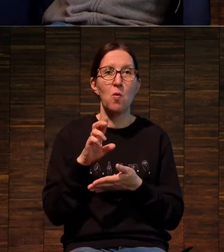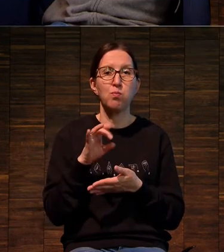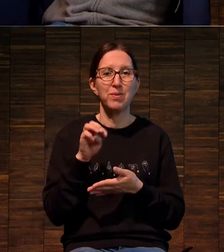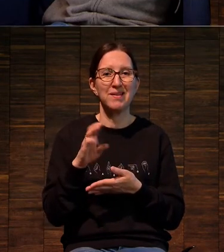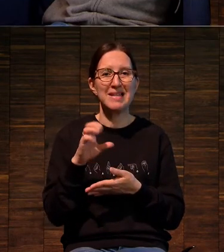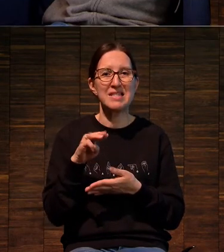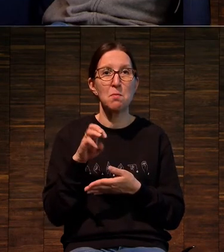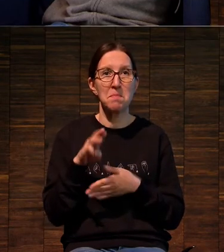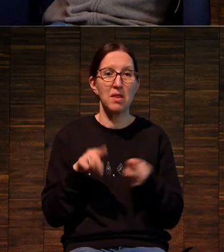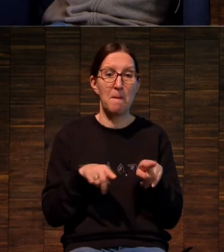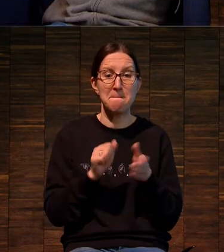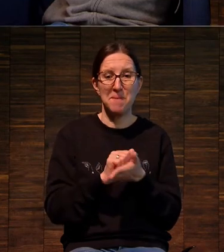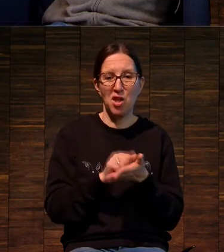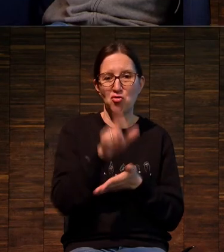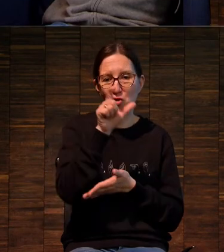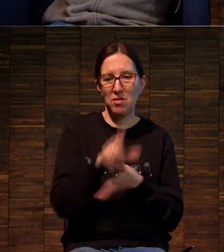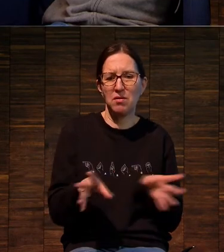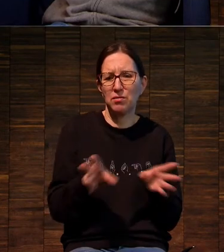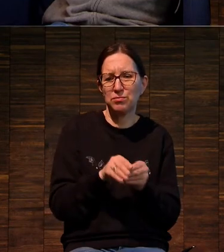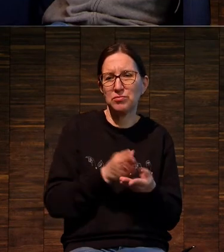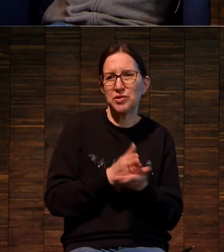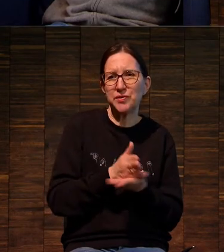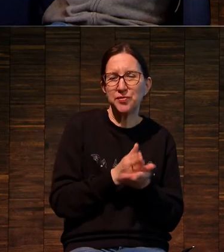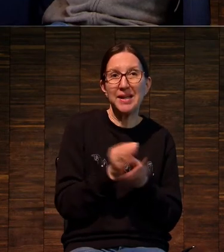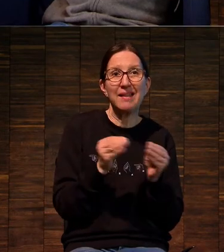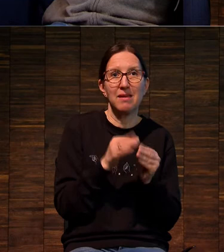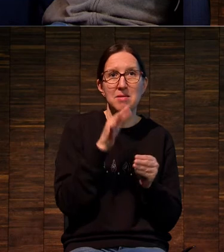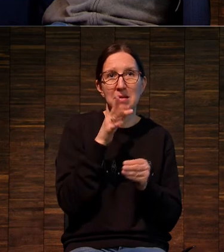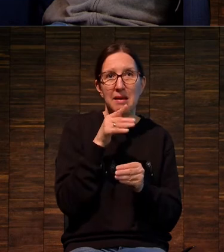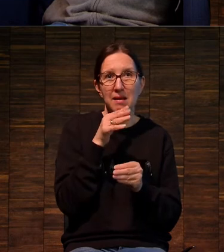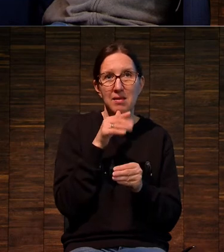с которым он сотрудничал последние, по-моему, лет 10.